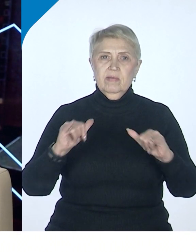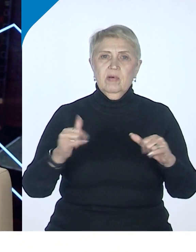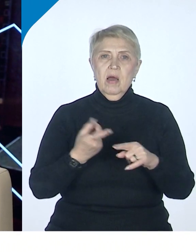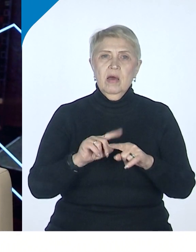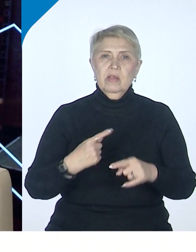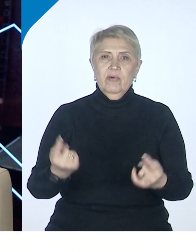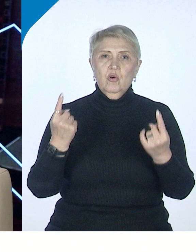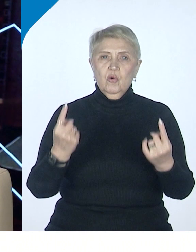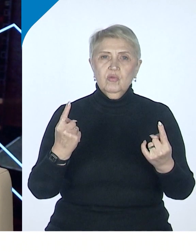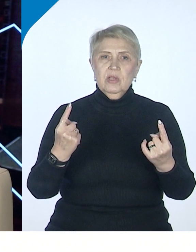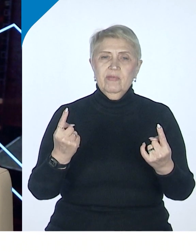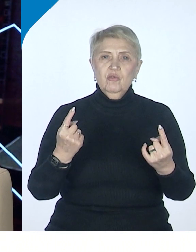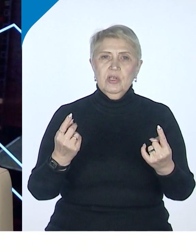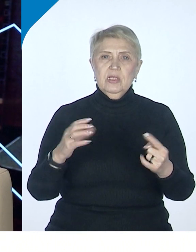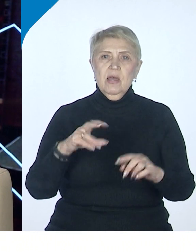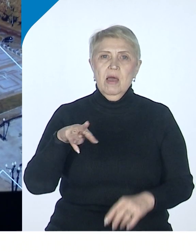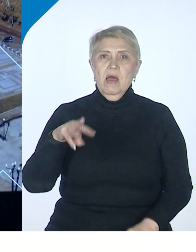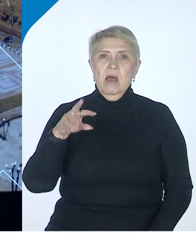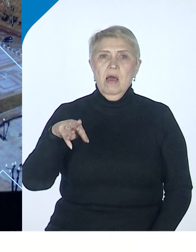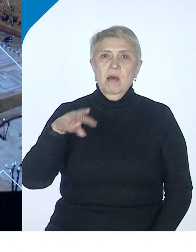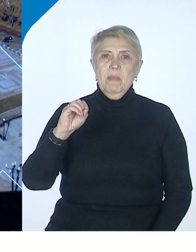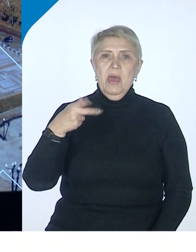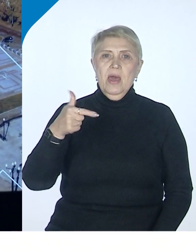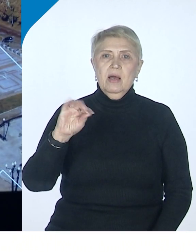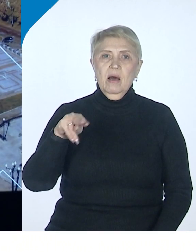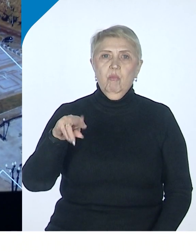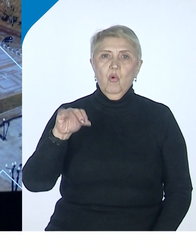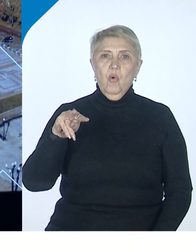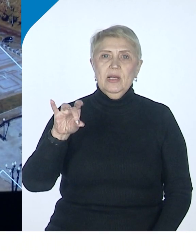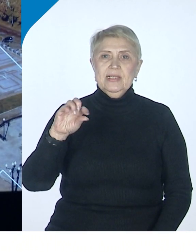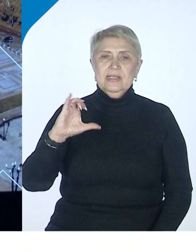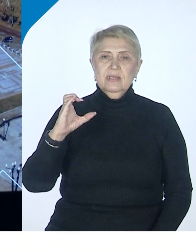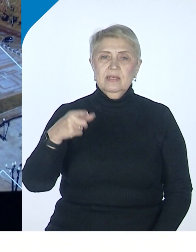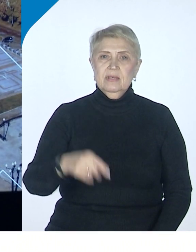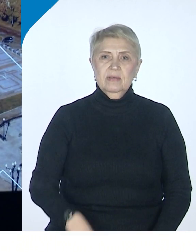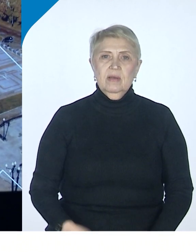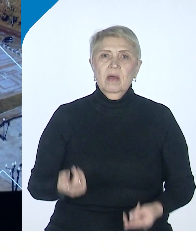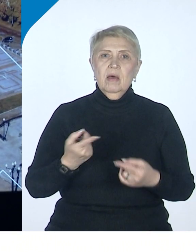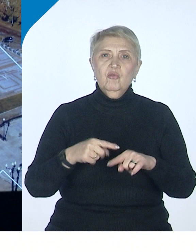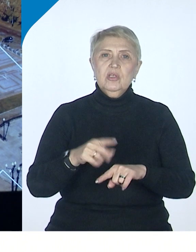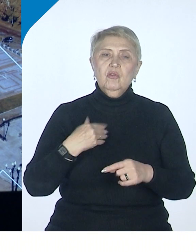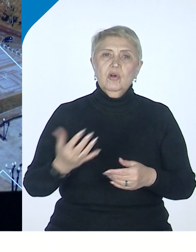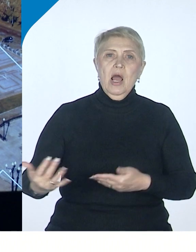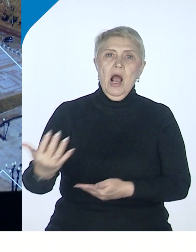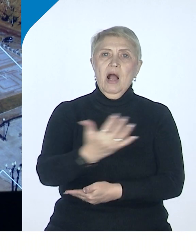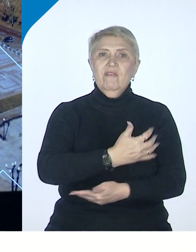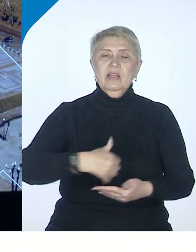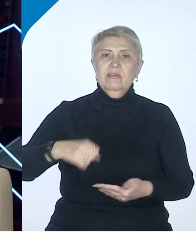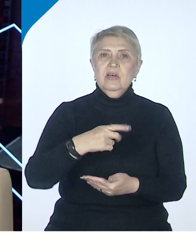мегаполиса Хабаровского, который охватывает не просто сам город,